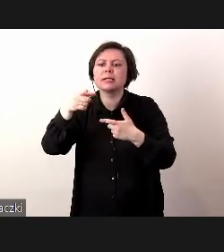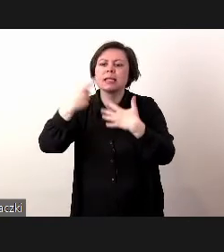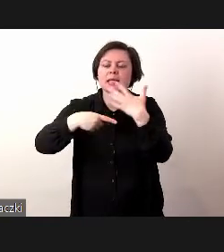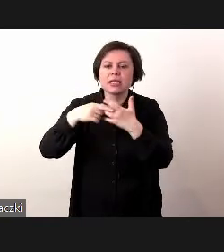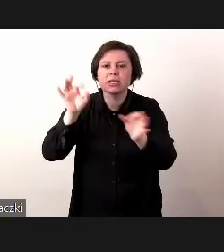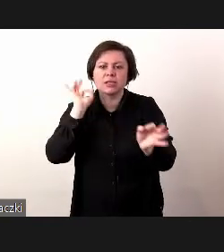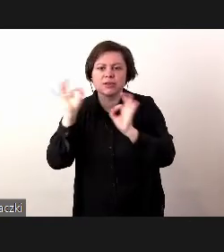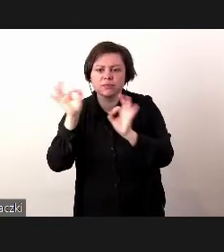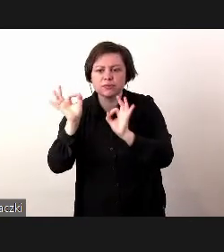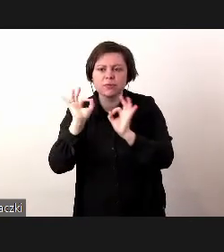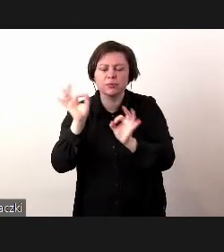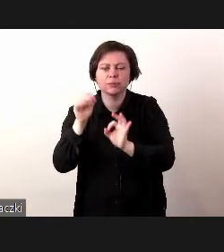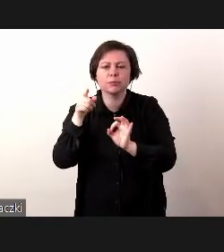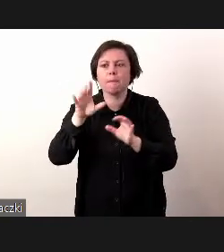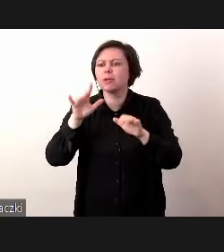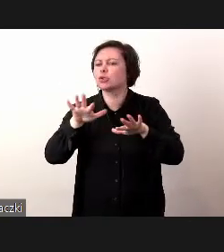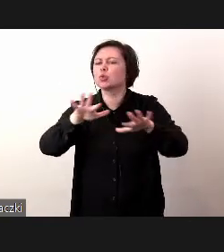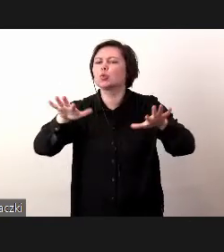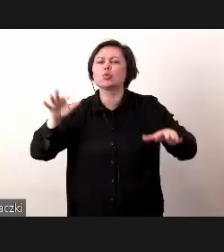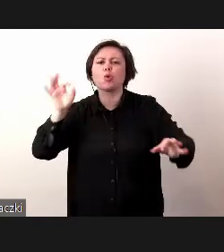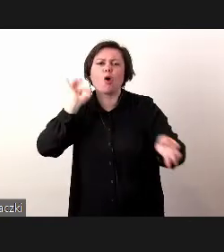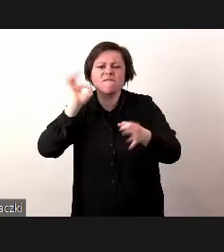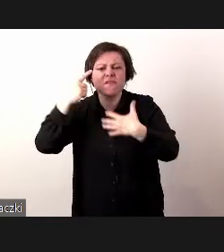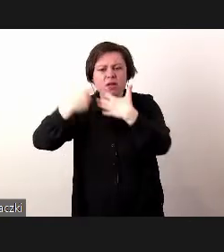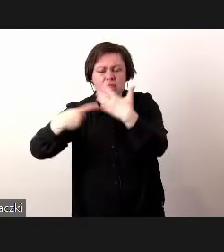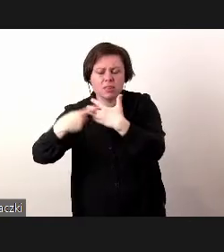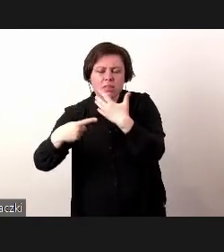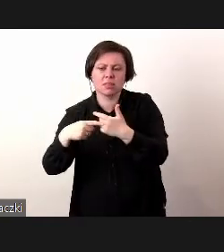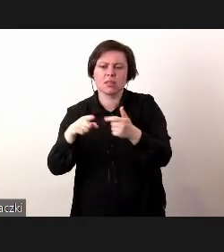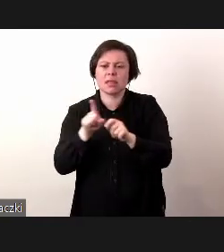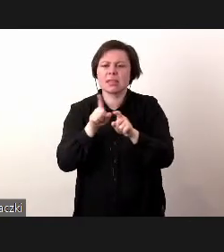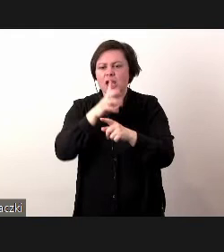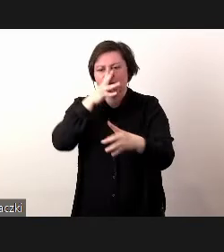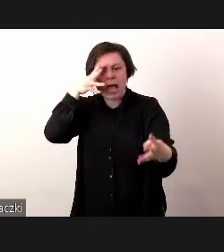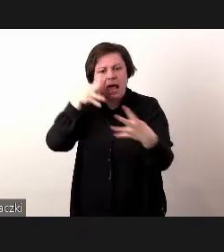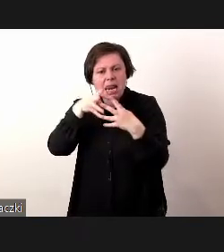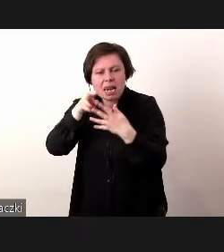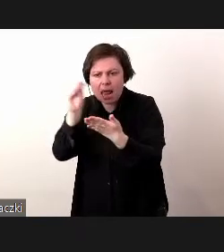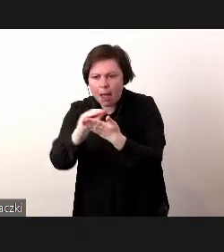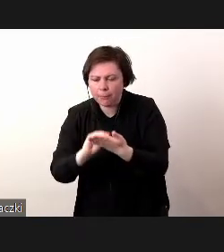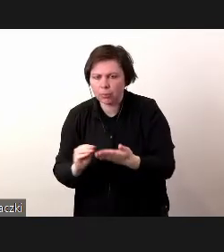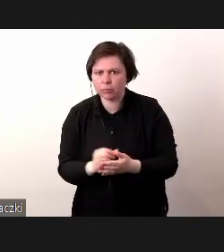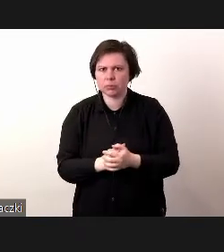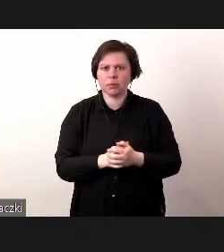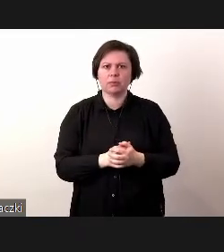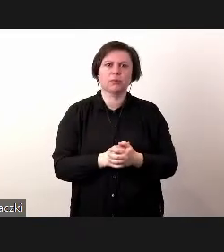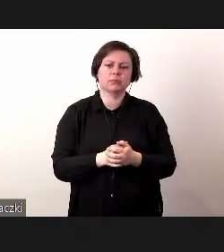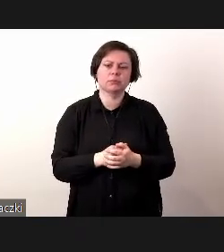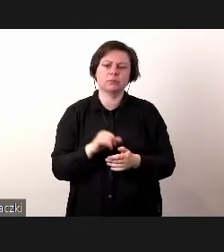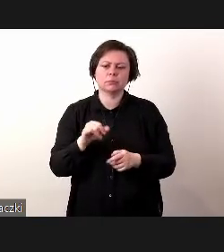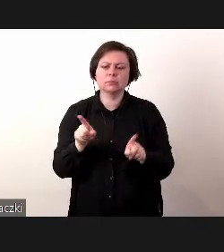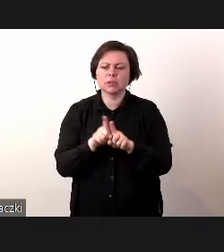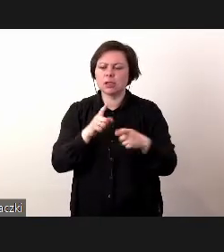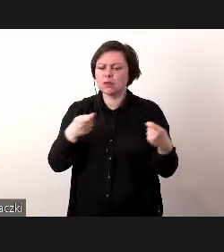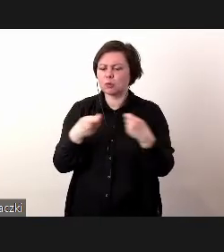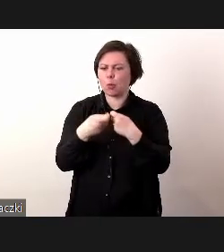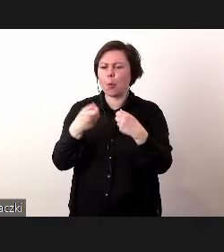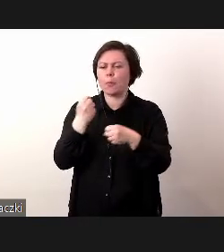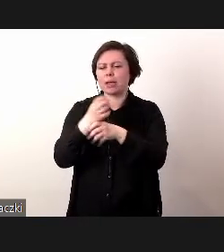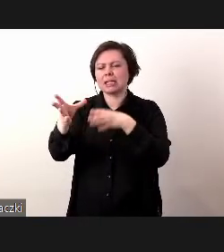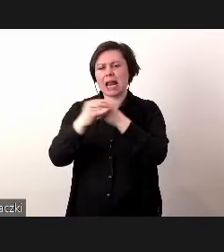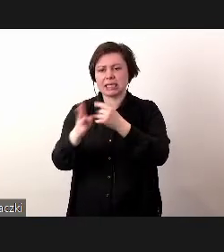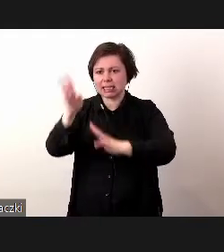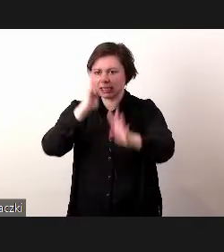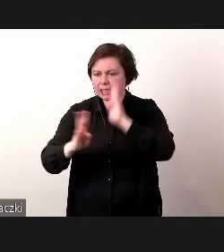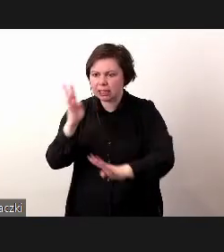tych danych będzie olbrzymia ilość, możliwości raportowania i też współpracy z klientem,